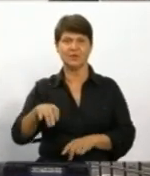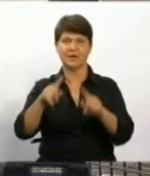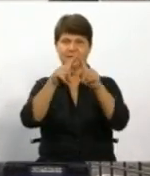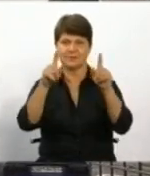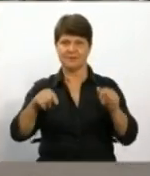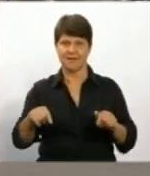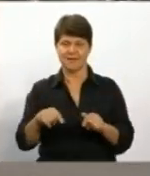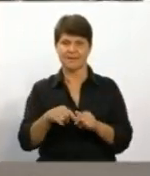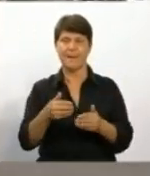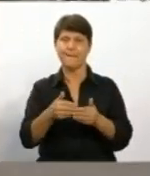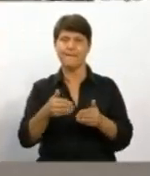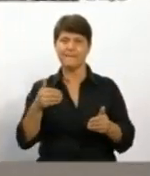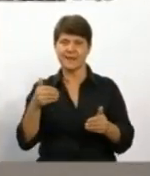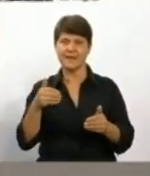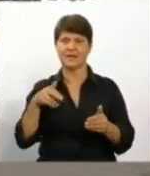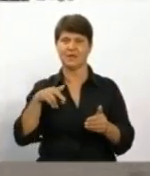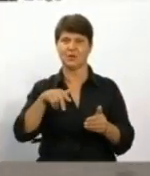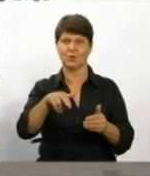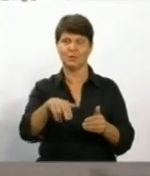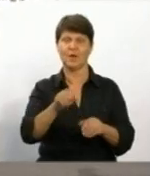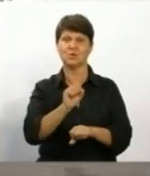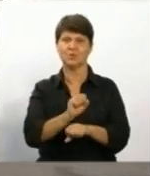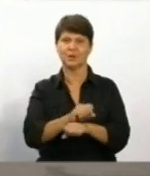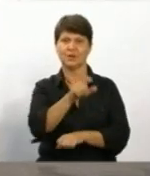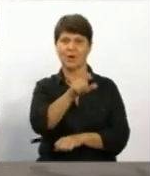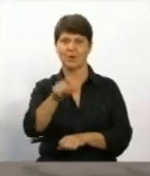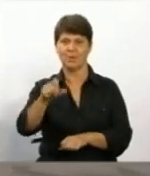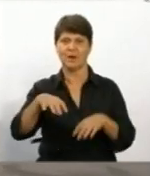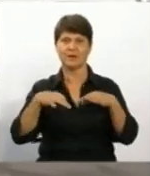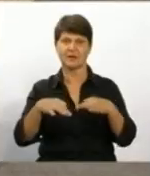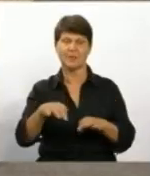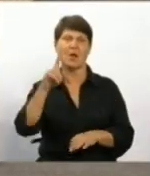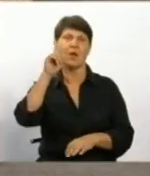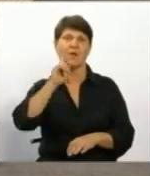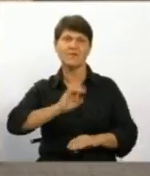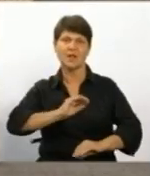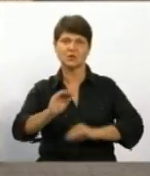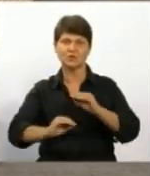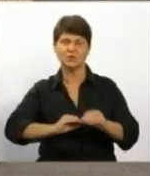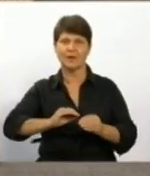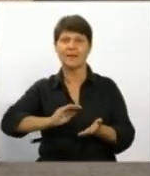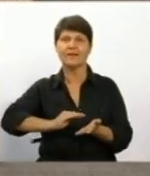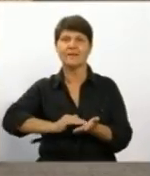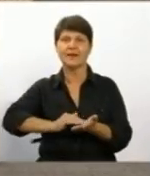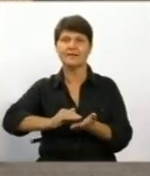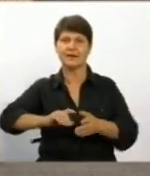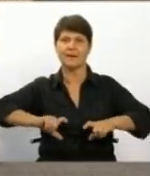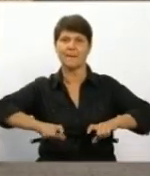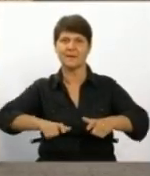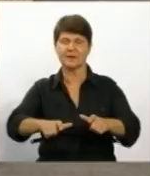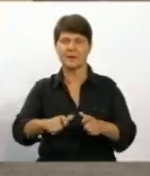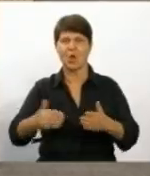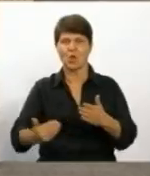тротуарах перед переходами та на зупинці громадського транспорту влаштували тактильну плитку. Оновили тротуари та ділянку